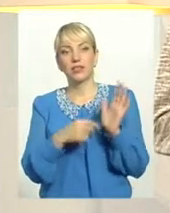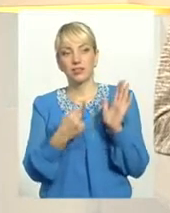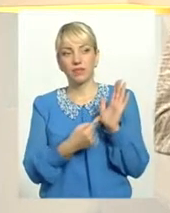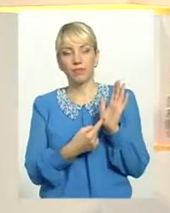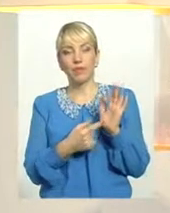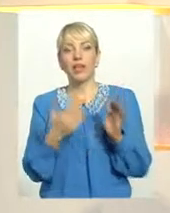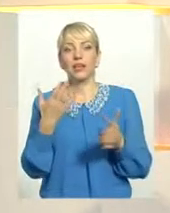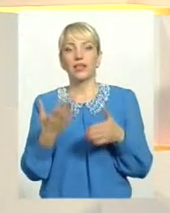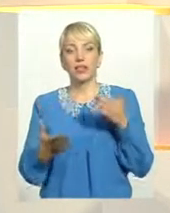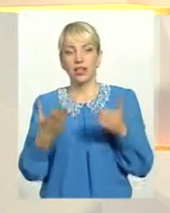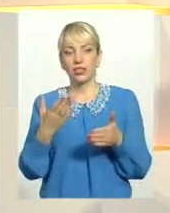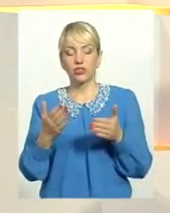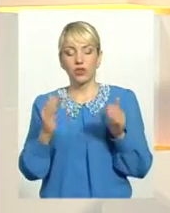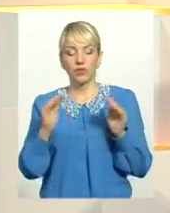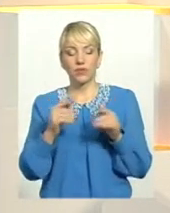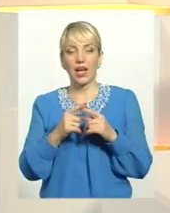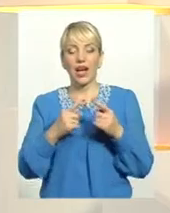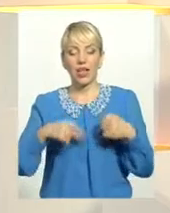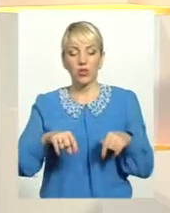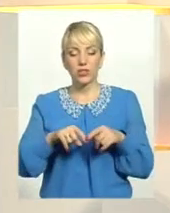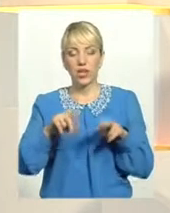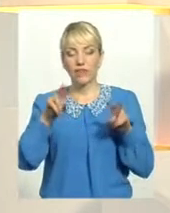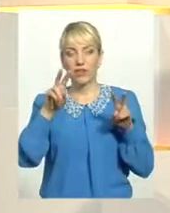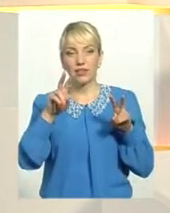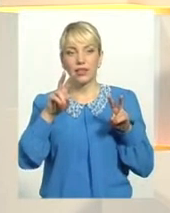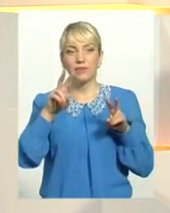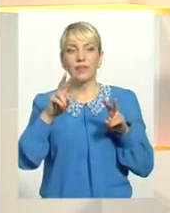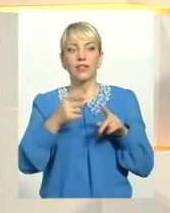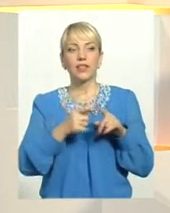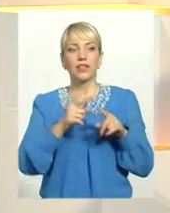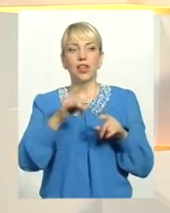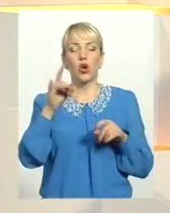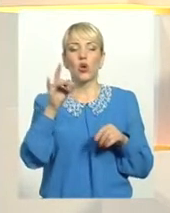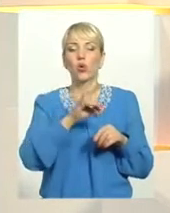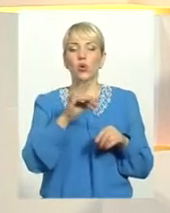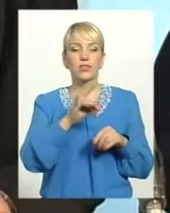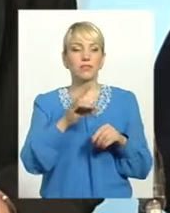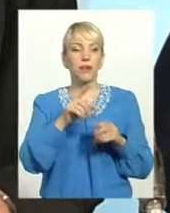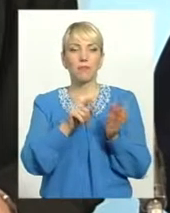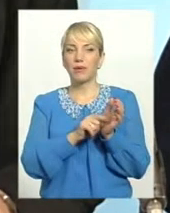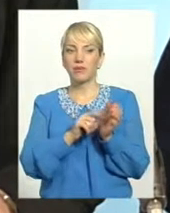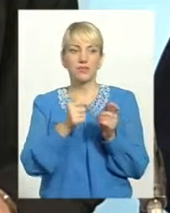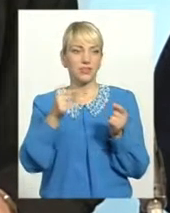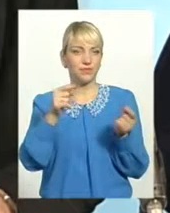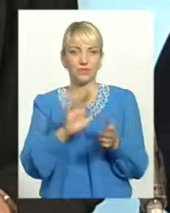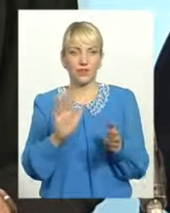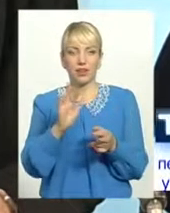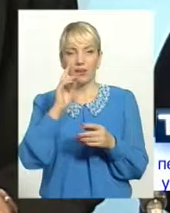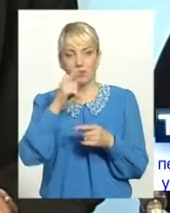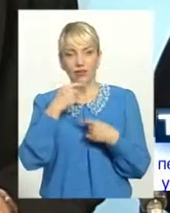що якщо маленький галузевий принцип до розміру пенсії, не можна застосувати, бо законодавством пенсійним